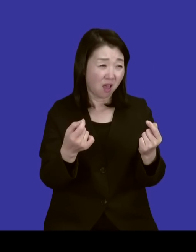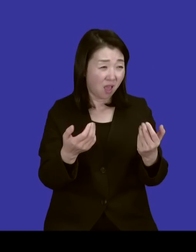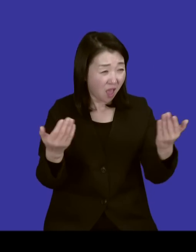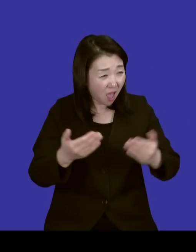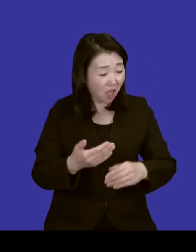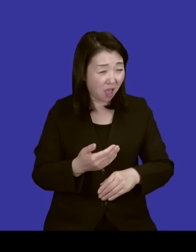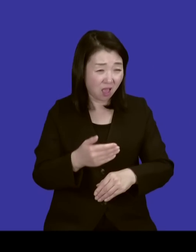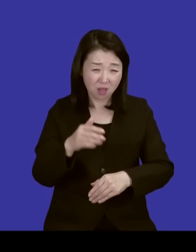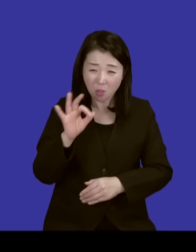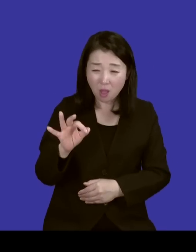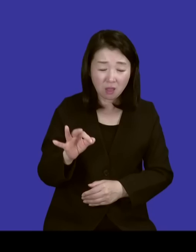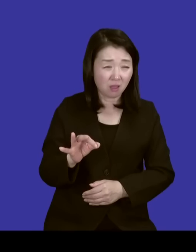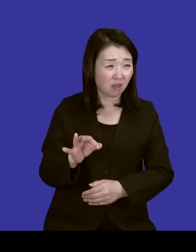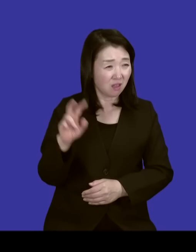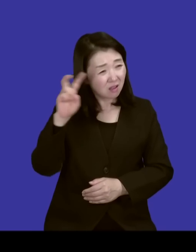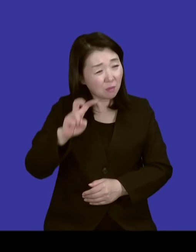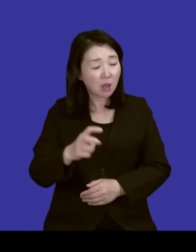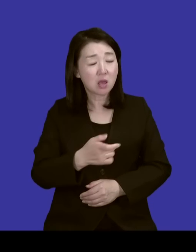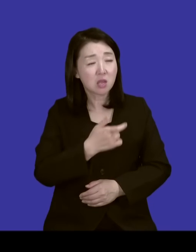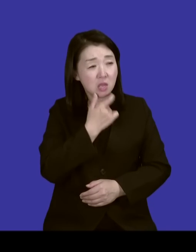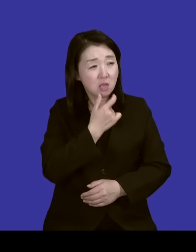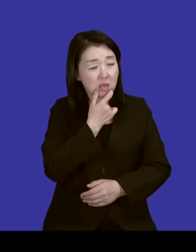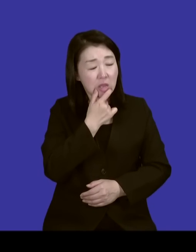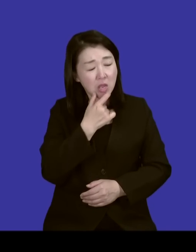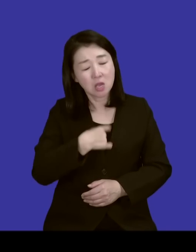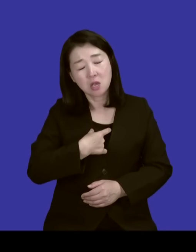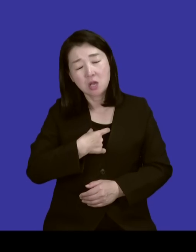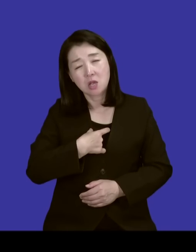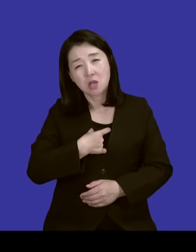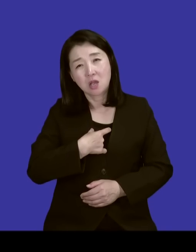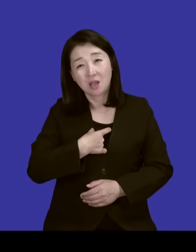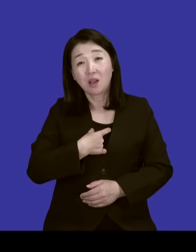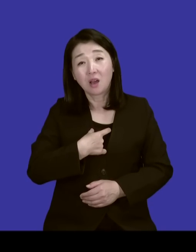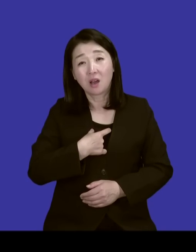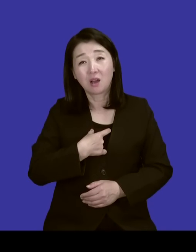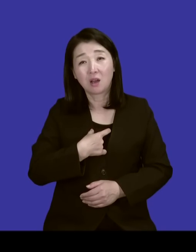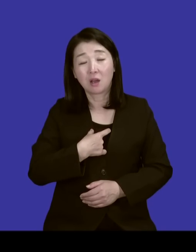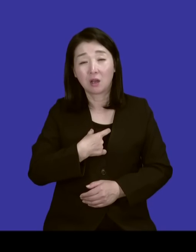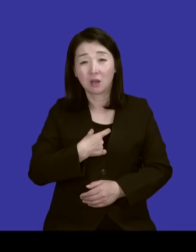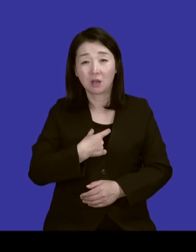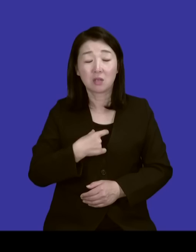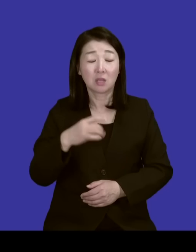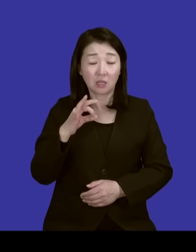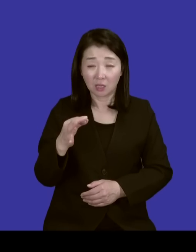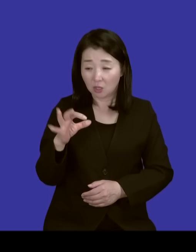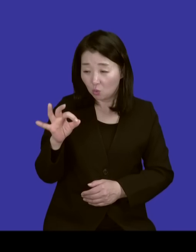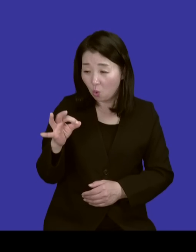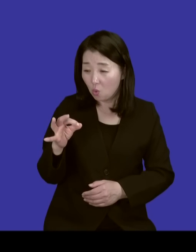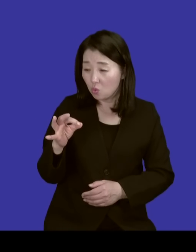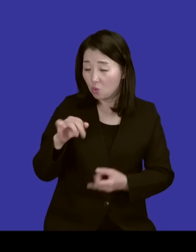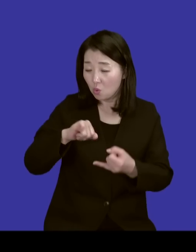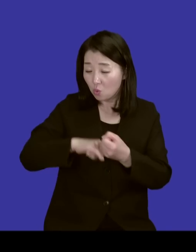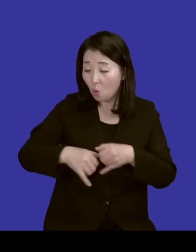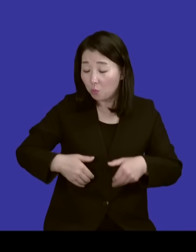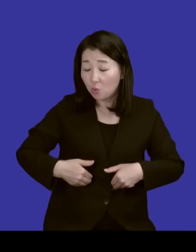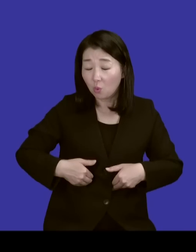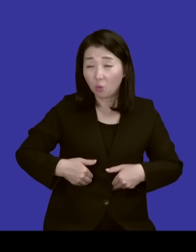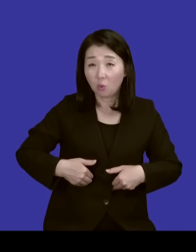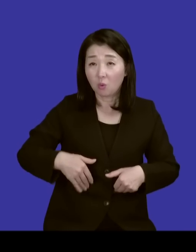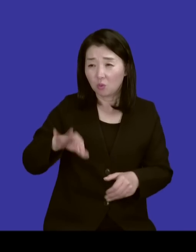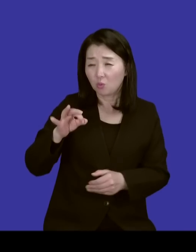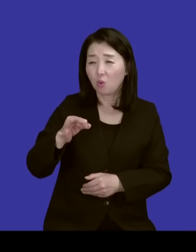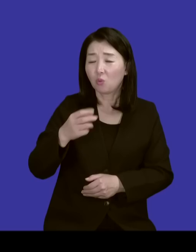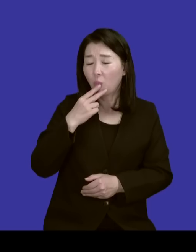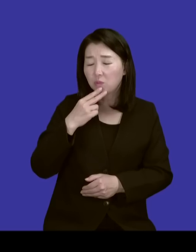뭐 돈이 있어도 뭐가 있어도 그거는 나한테 당연히 있어야 되는 거고 없어도 그만이야. 지금 나는 행복하지